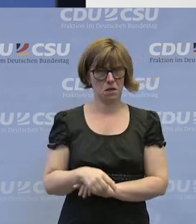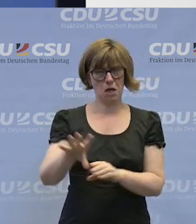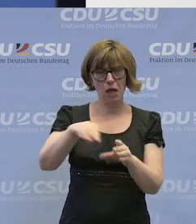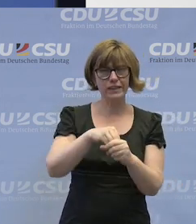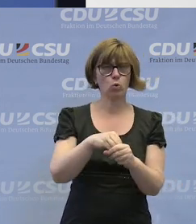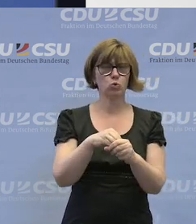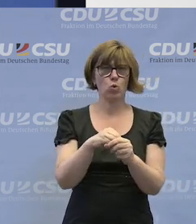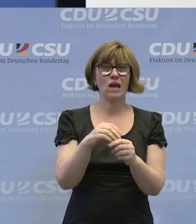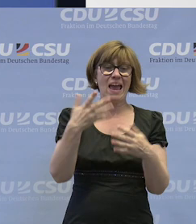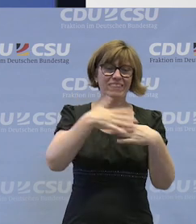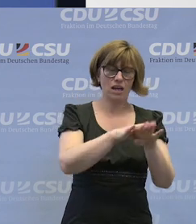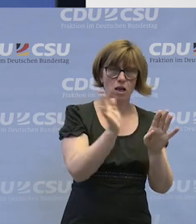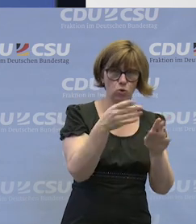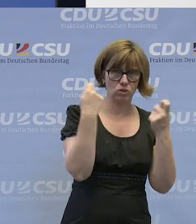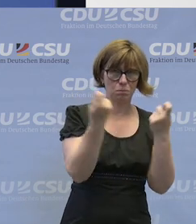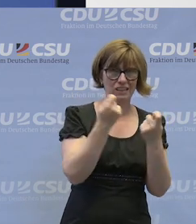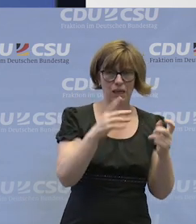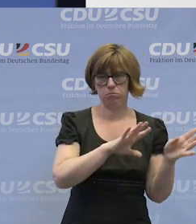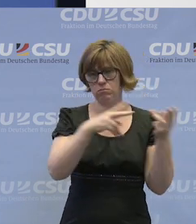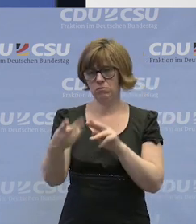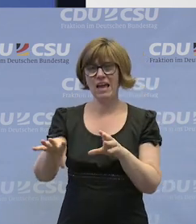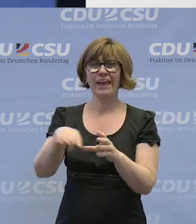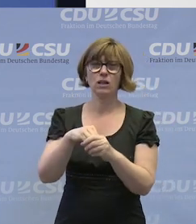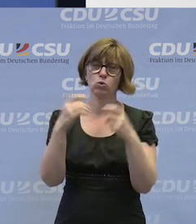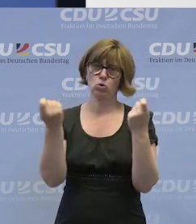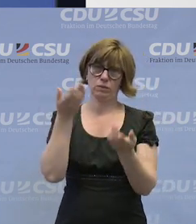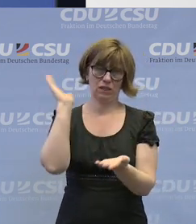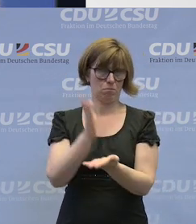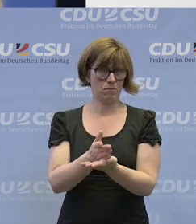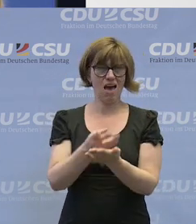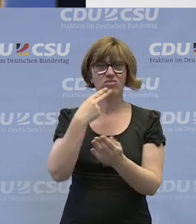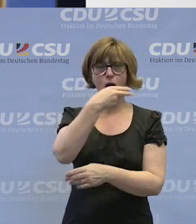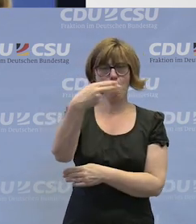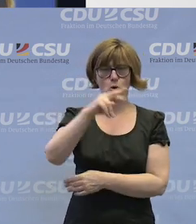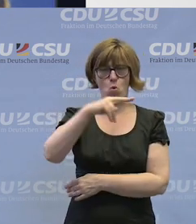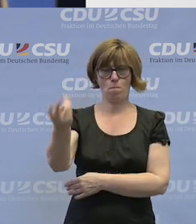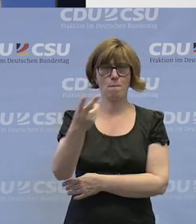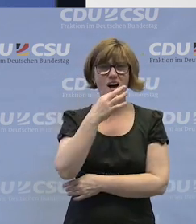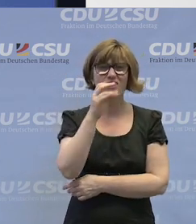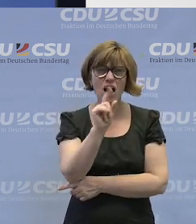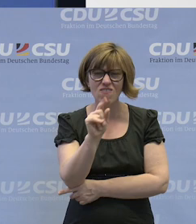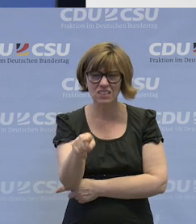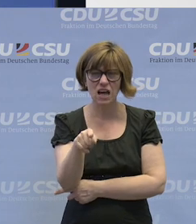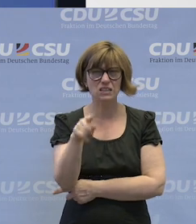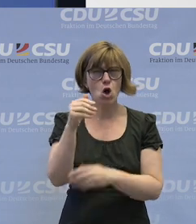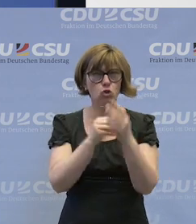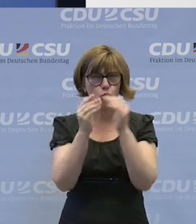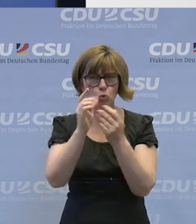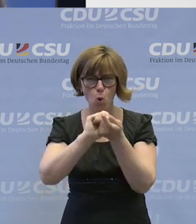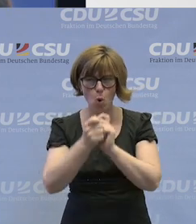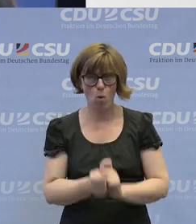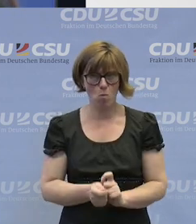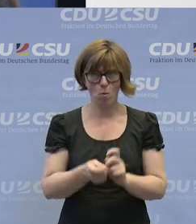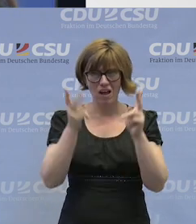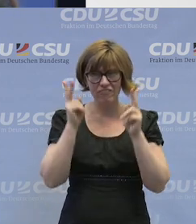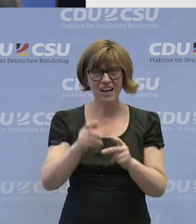Inklusionsbetrieben mit Inklusionsbetrieben. Es verändert sich ein Name. Auf die Frage, was hat sich jetzt strukturell oder was